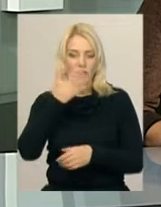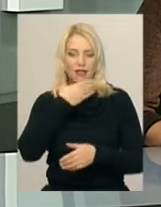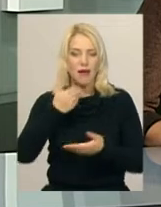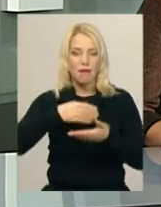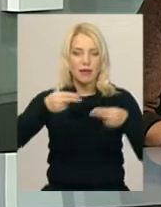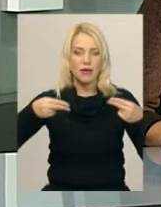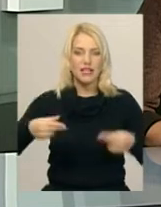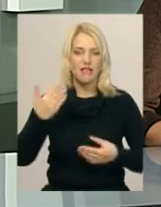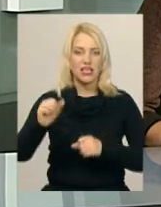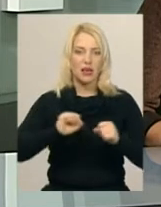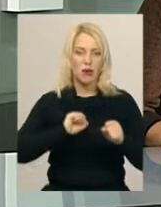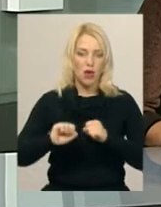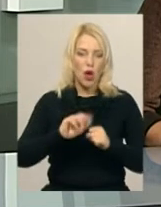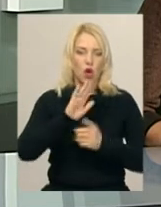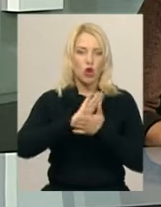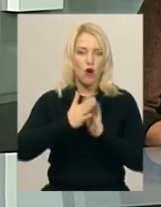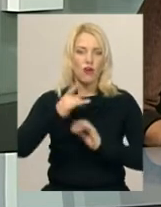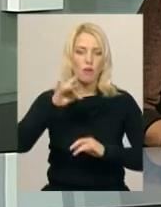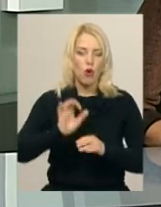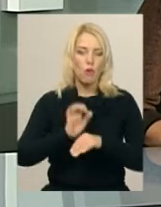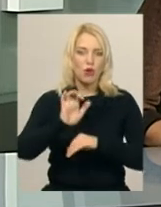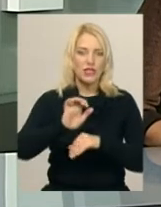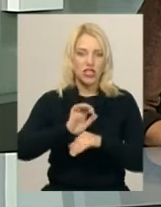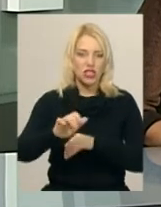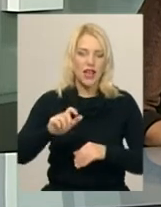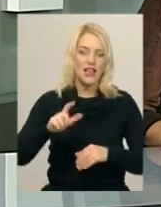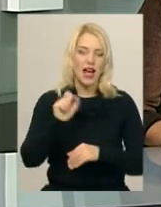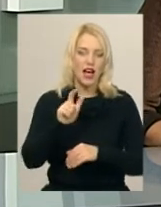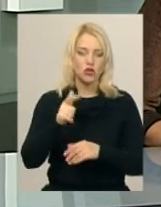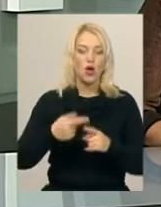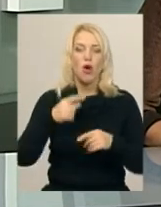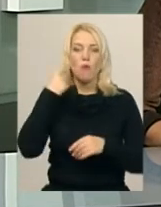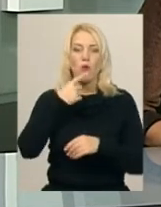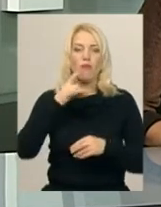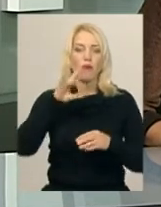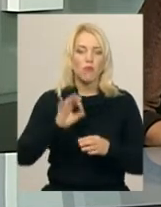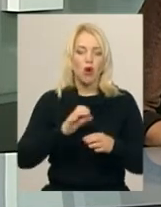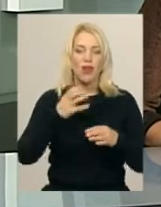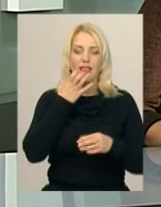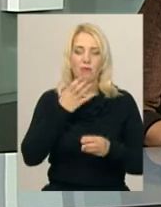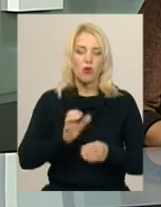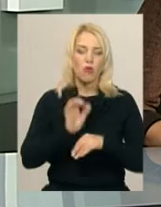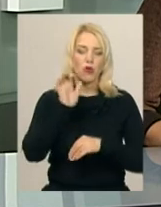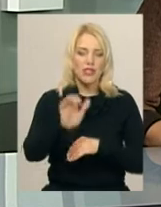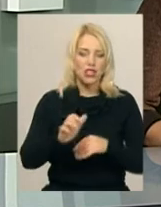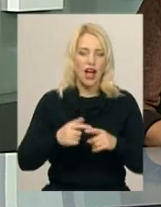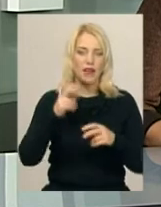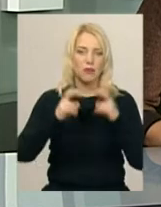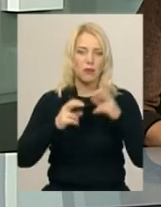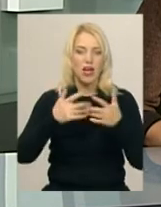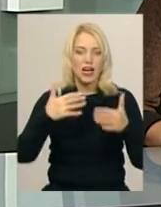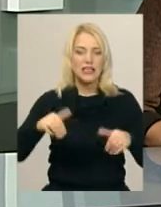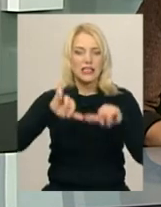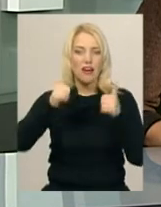керівниками договори про постачання природного газу. Йдеться про теплопостачальні підприємства різних форм власності. тому числі це приблизно